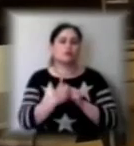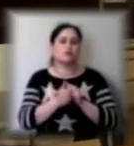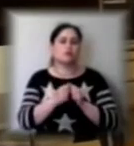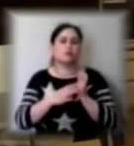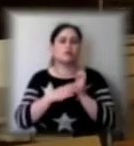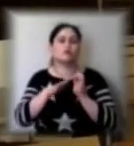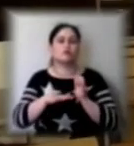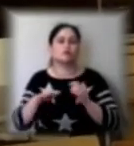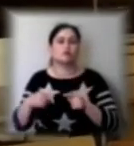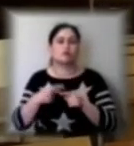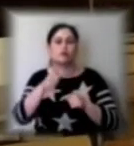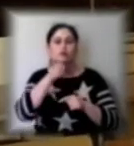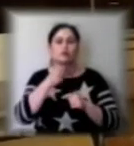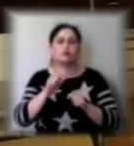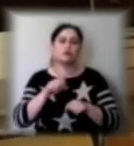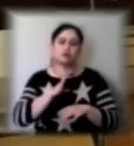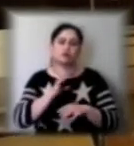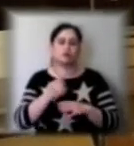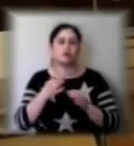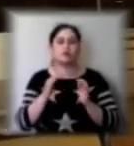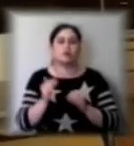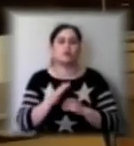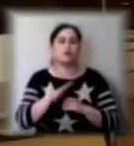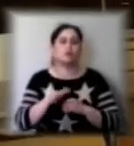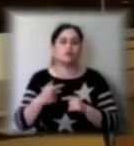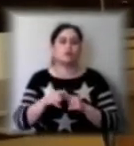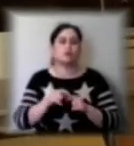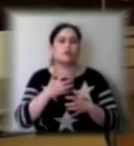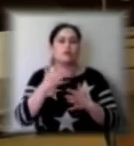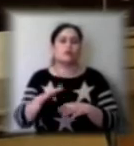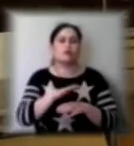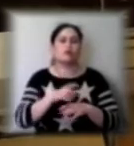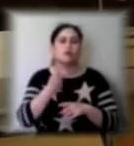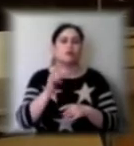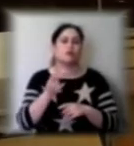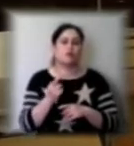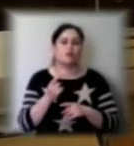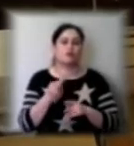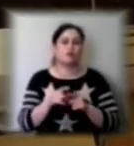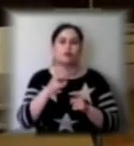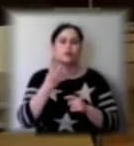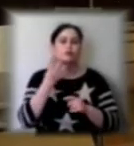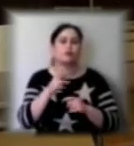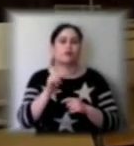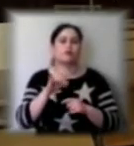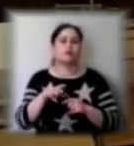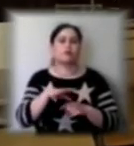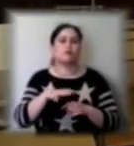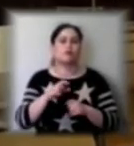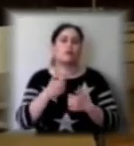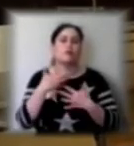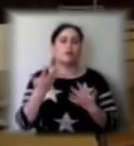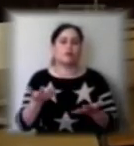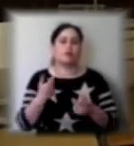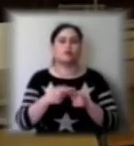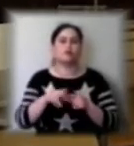скоріш за все, буде менше дітей. Просто збільшать площу на одну дитину. Не 4 квадратих метри, а більше. Відповідно, кількість дітей